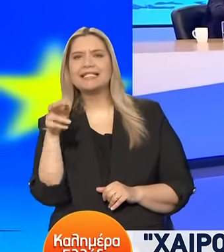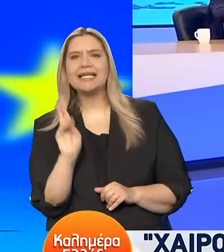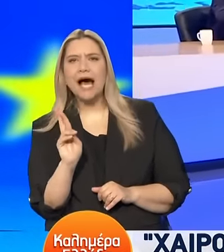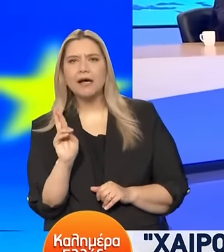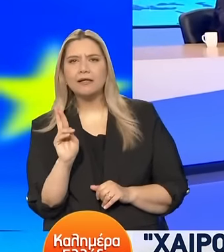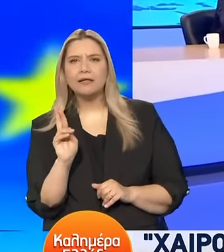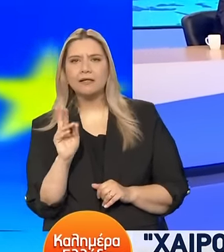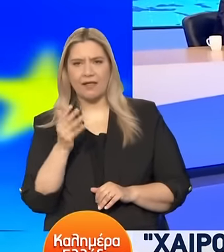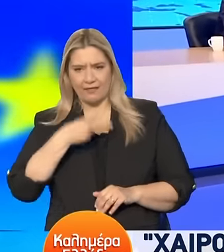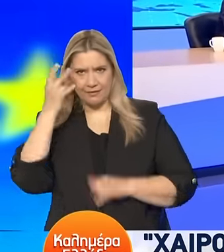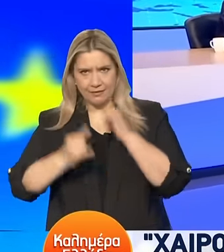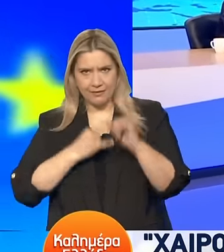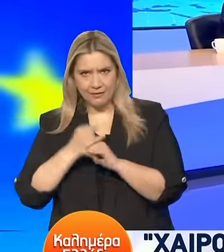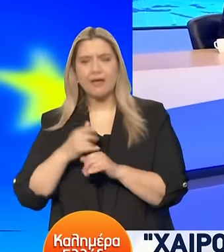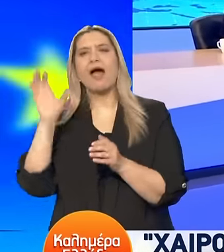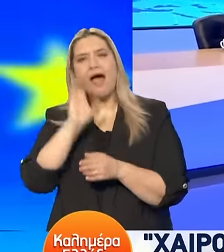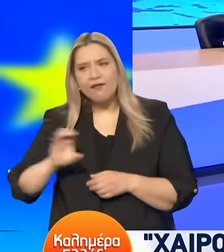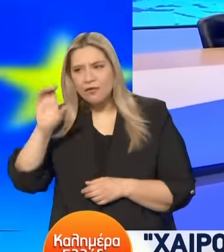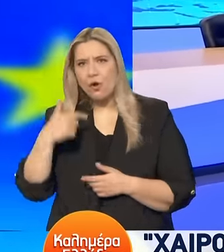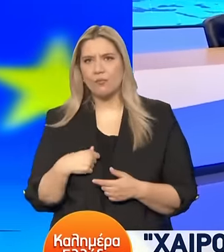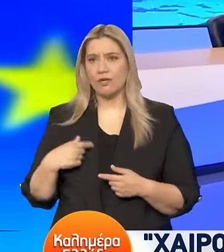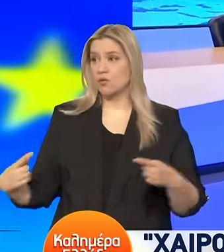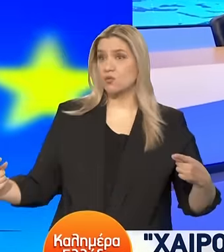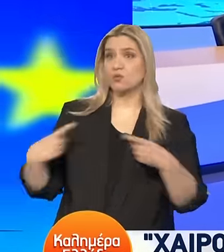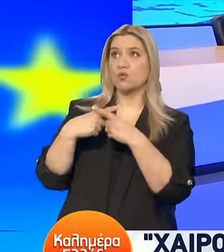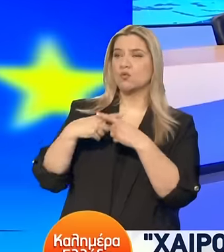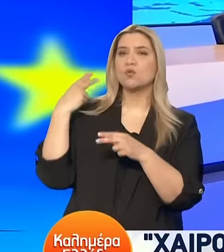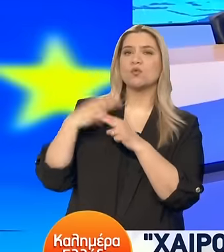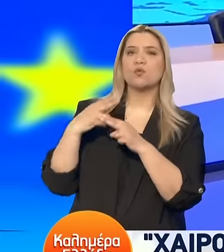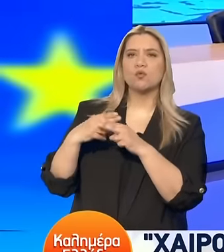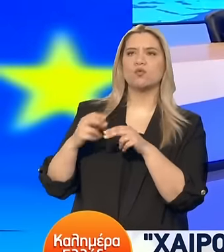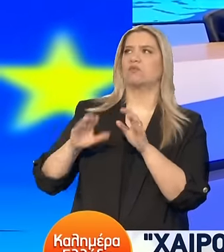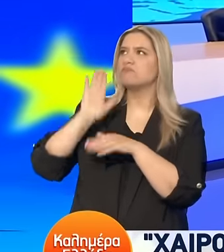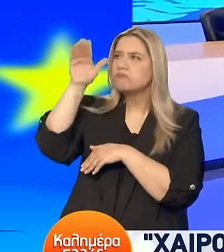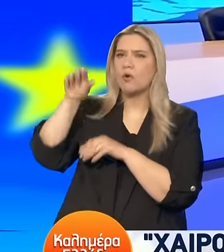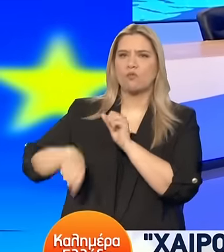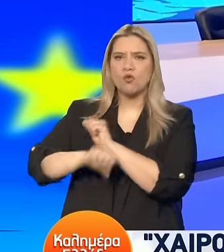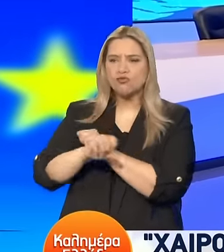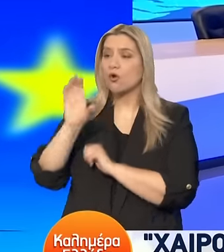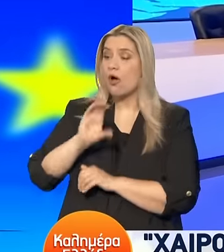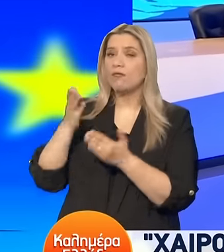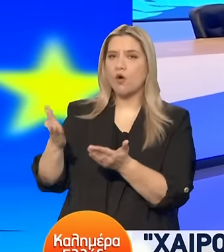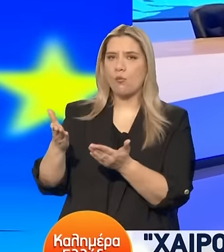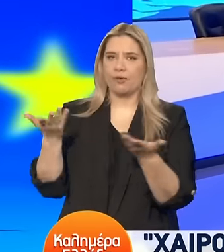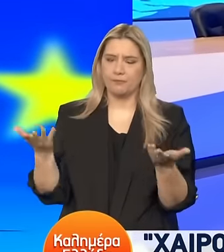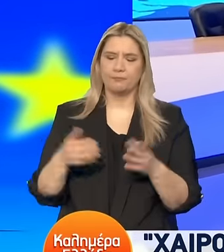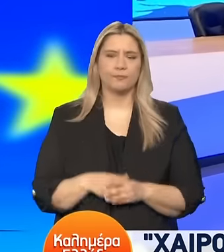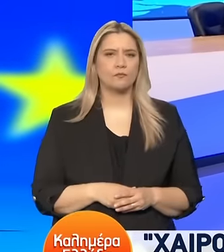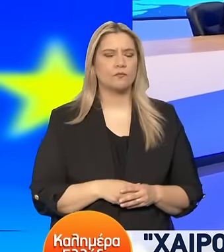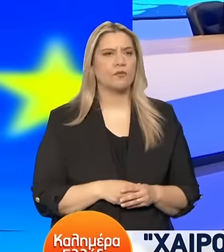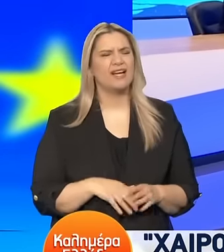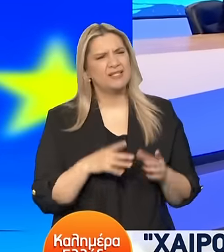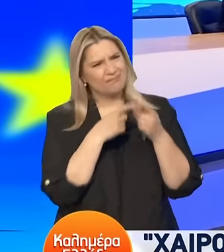ευρωπαϊκές προδιαγραφές Είναι Ευρώπη Ήταν υποδειγματική Όμως από την άλλη δεν είναι αντιφατικό Να γίνεται μια τέτοιας